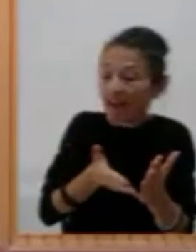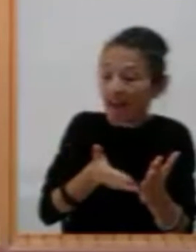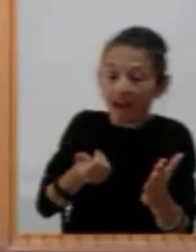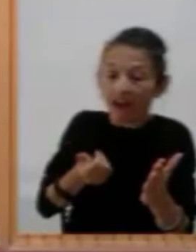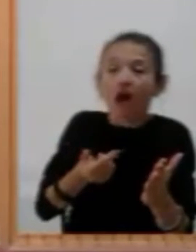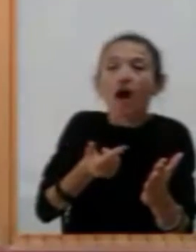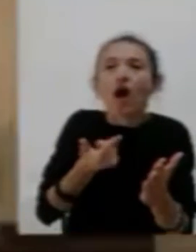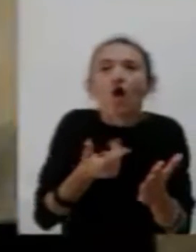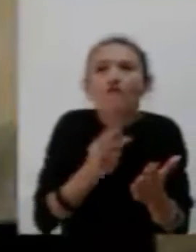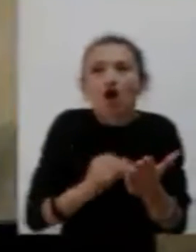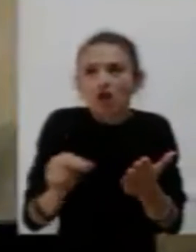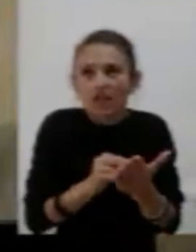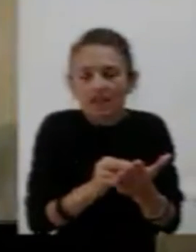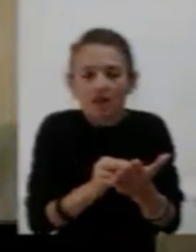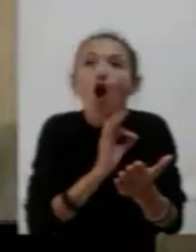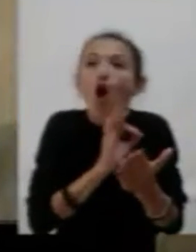Va bene.